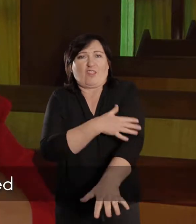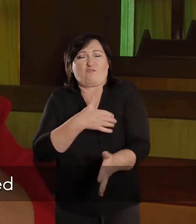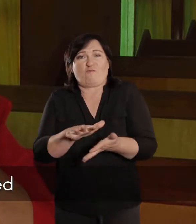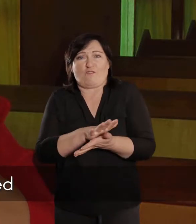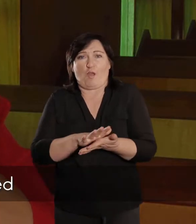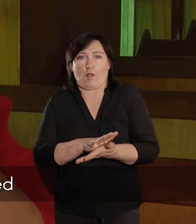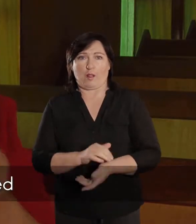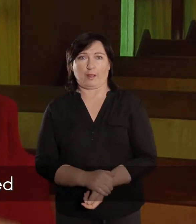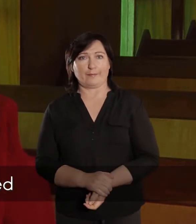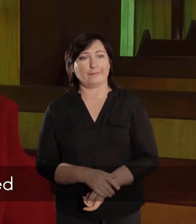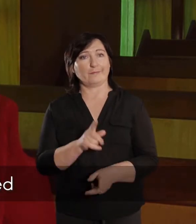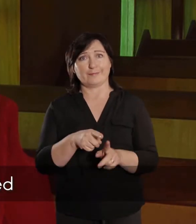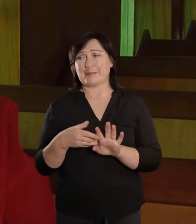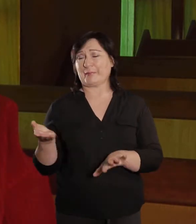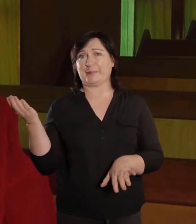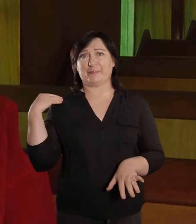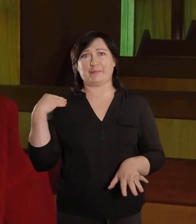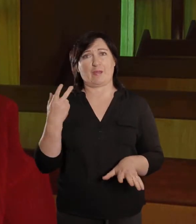en is ook pas getrouwd